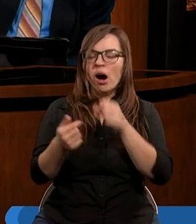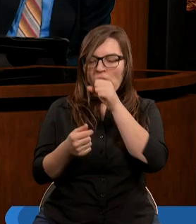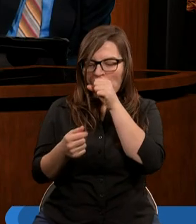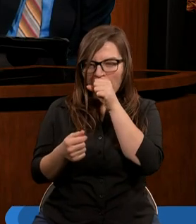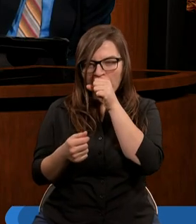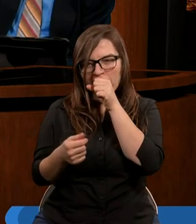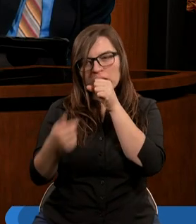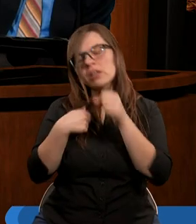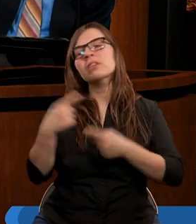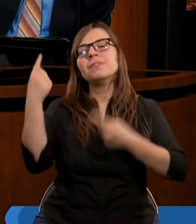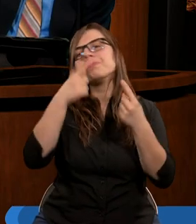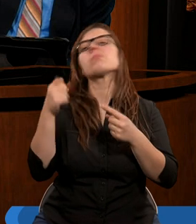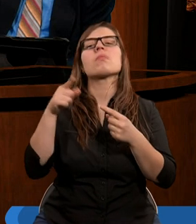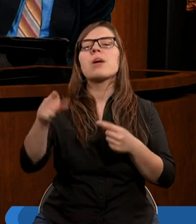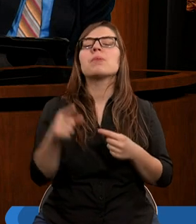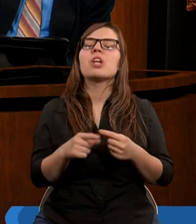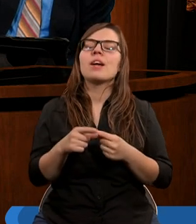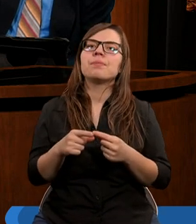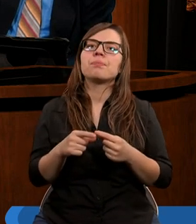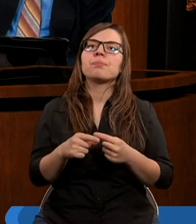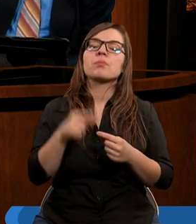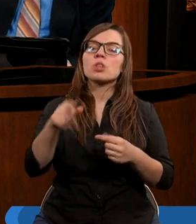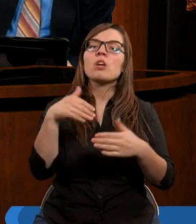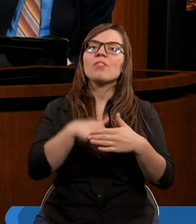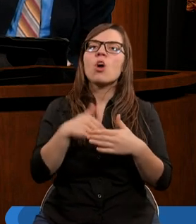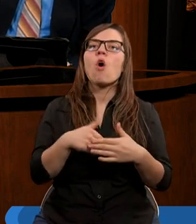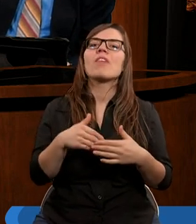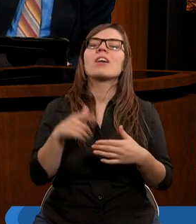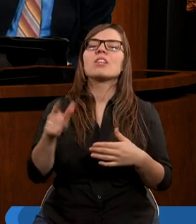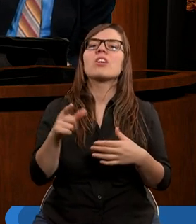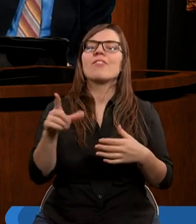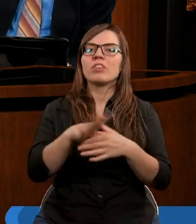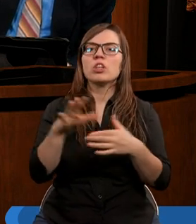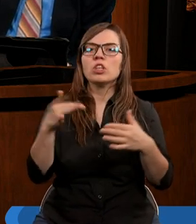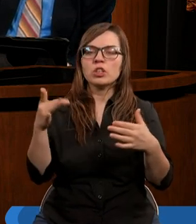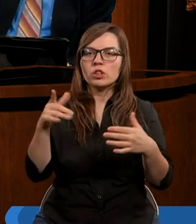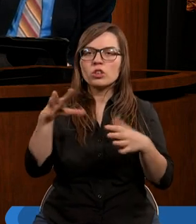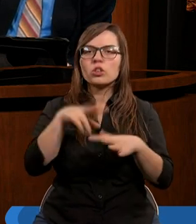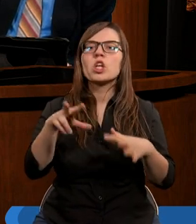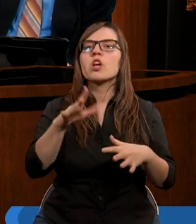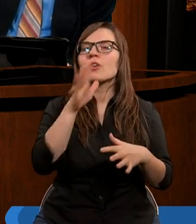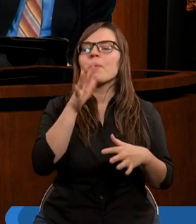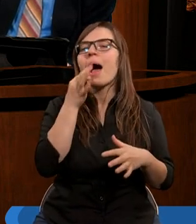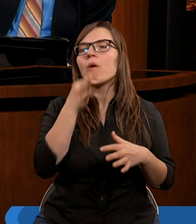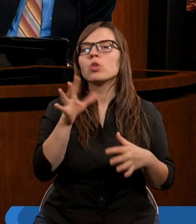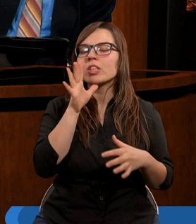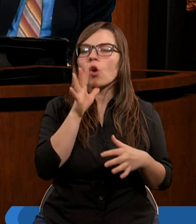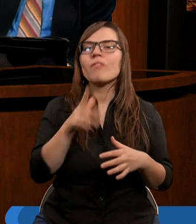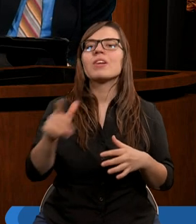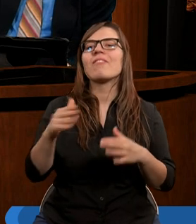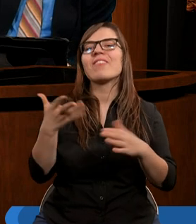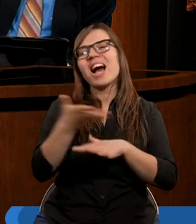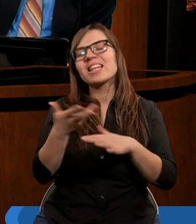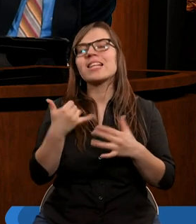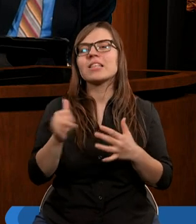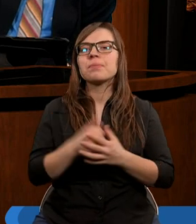myślę, że dla Pawła to było szczególnie istotne, bo on wychowany w duchu żydowskim, mało żydowskim, ale faryzejskim,